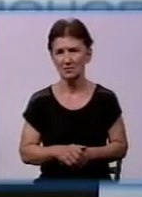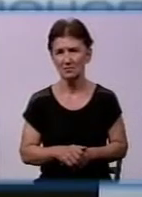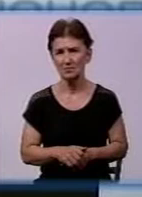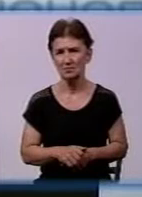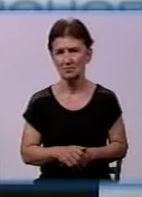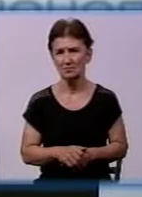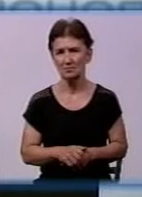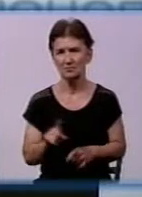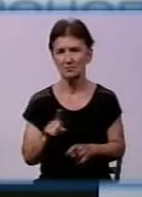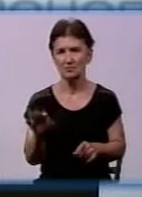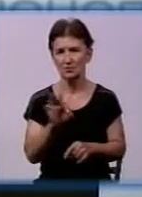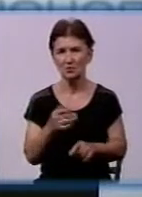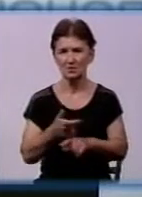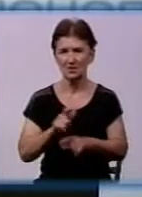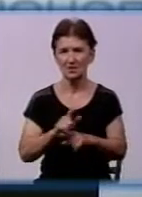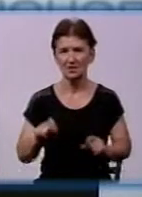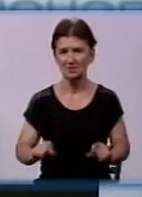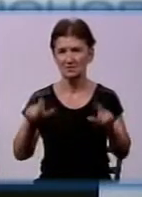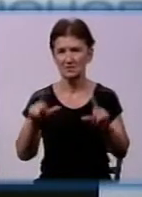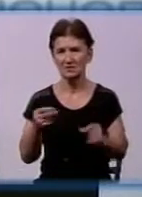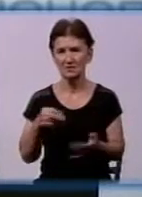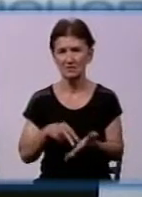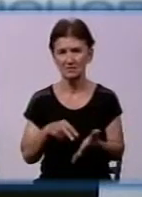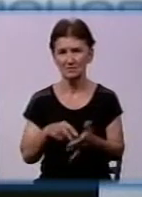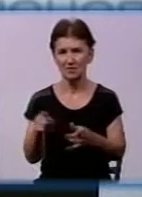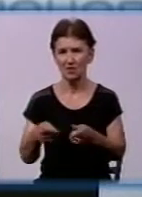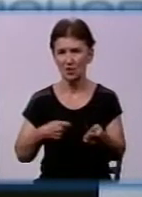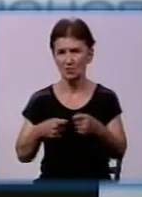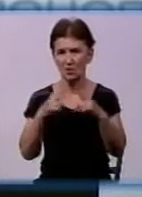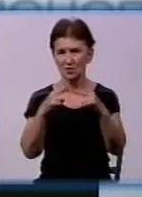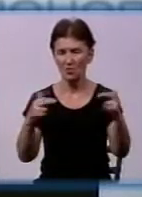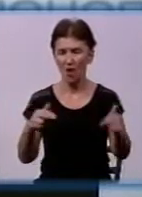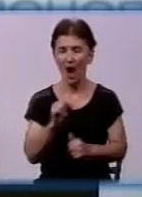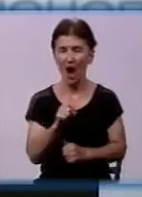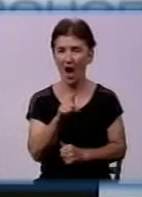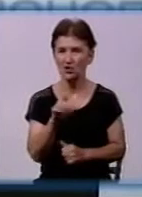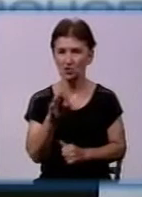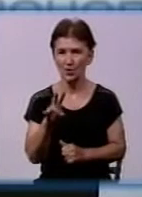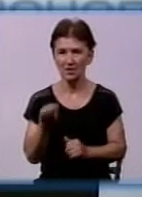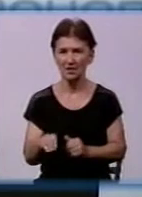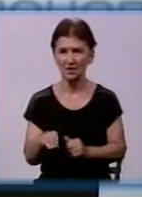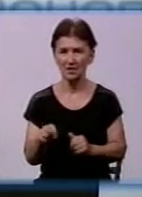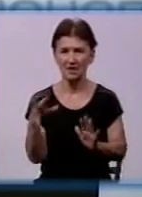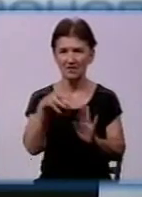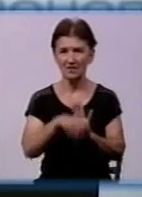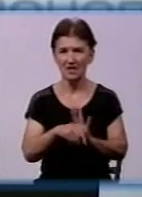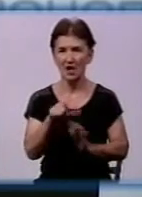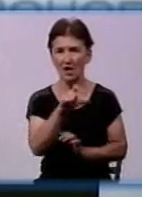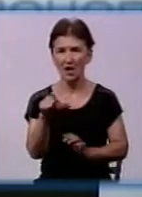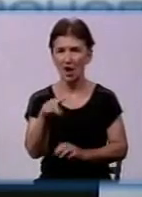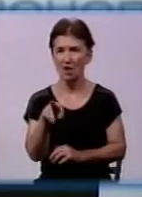Щодо подвищення цін на товари акціонерного товариства «Дніпроазот», у тому числі на хлор рідкий,